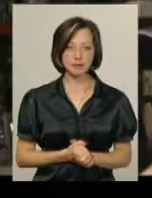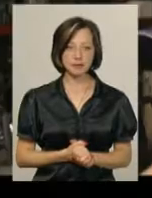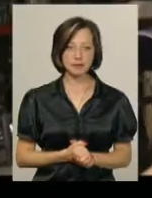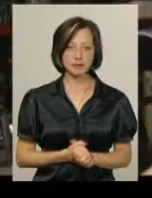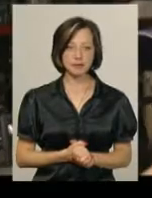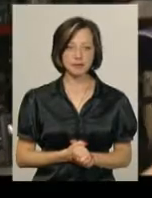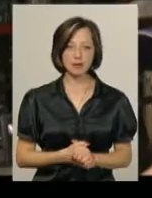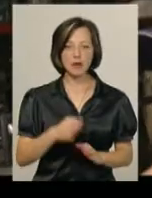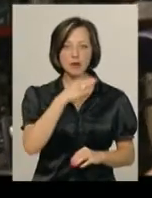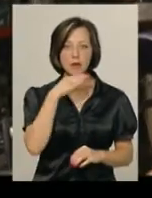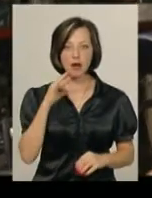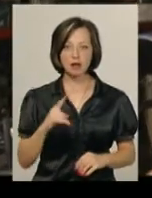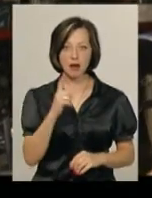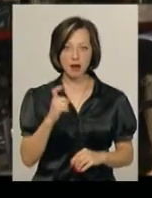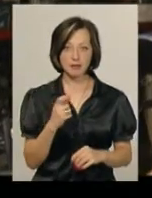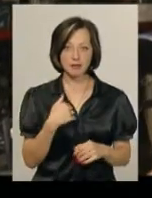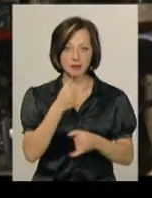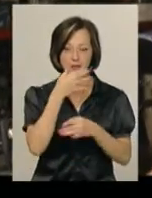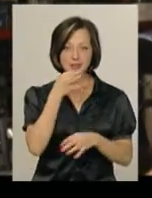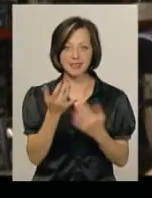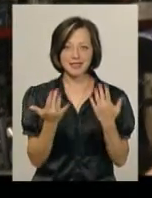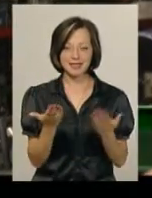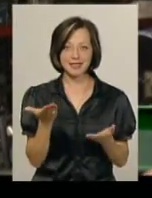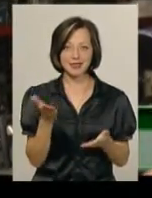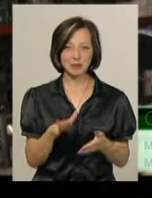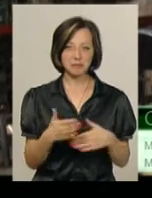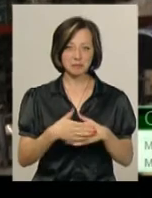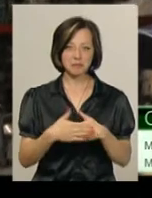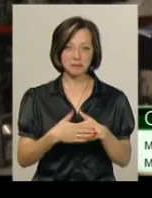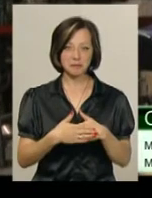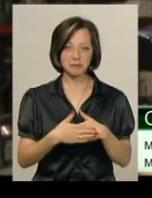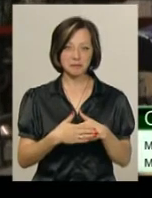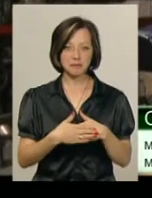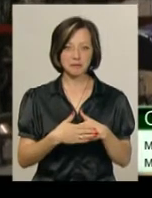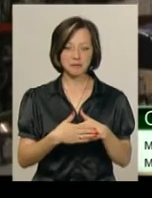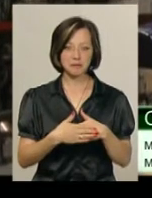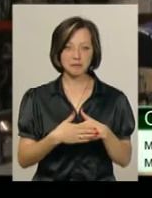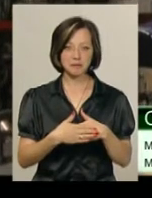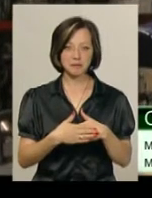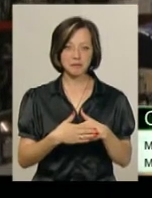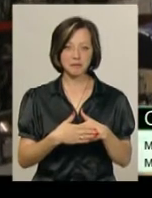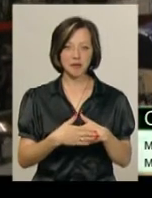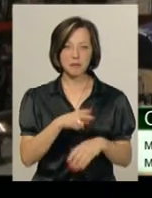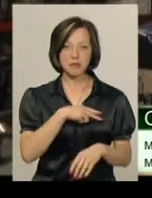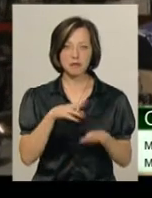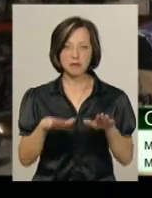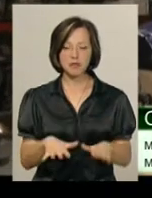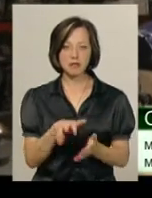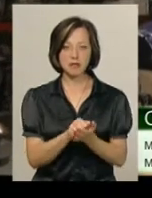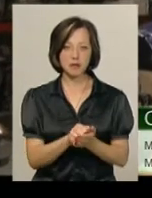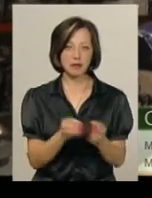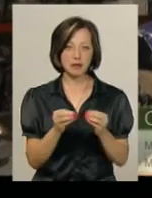Довольно таки багато розів, я не можу сказати. Приблизно, але гризові місця займав раз 10,